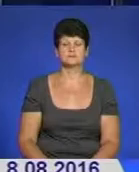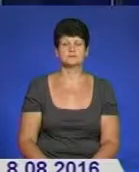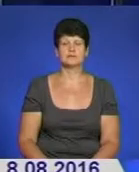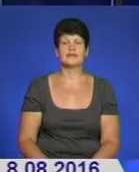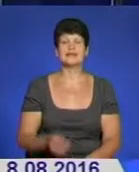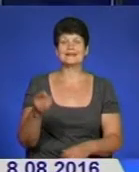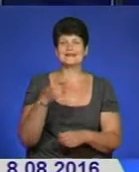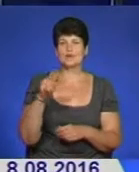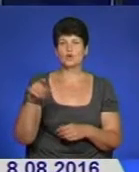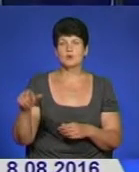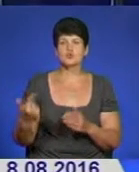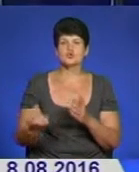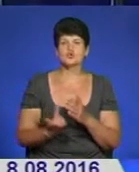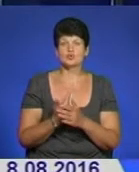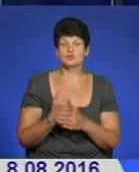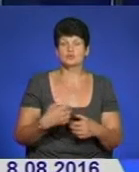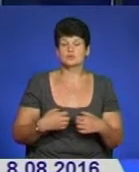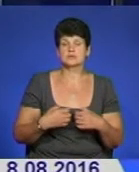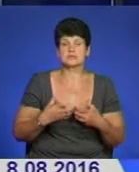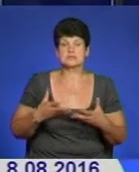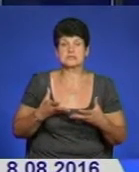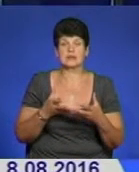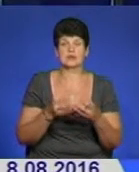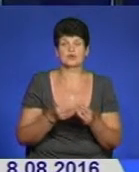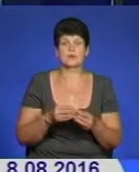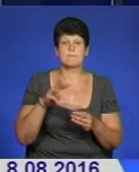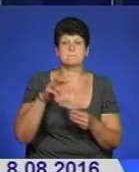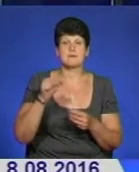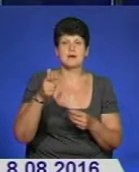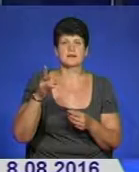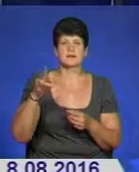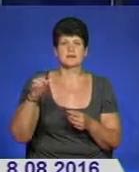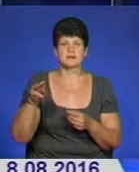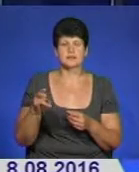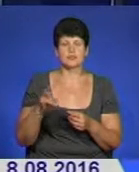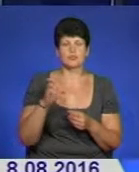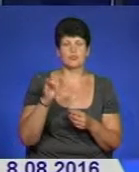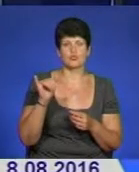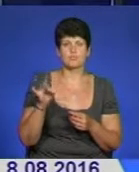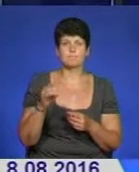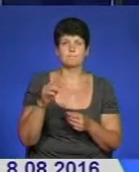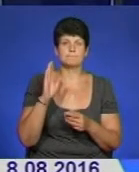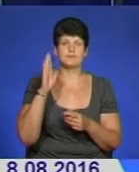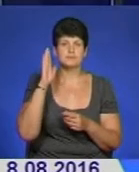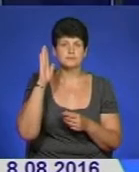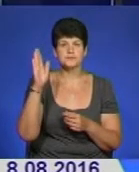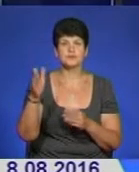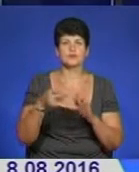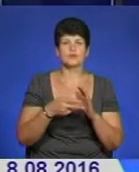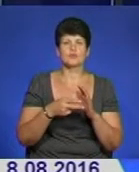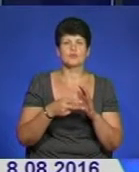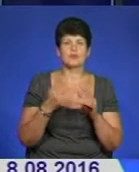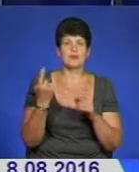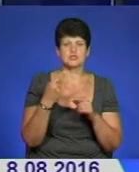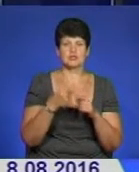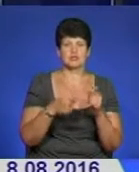Тернополян знову лякають магнітними бурями. Слабке збурення магнітного поля землі метеорологи передбачають в першій половині